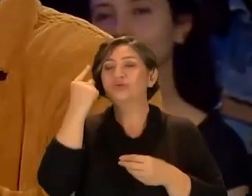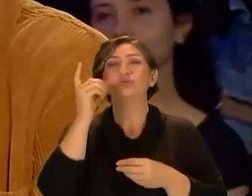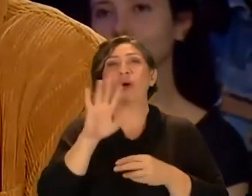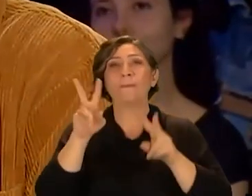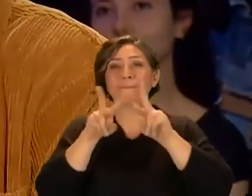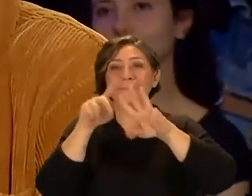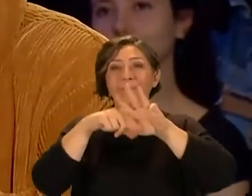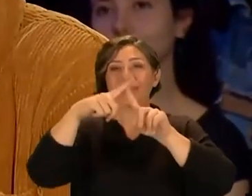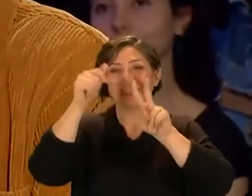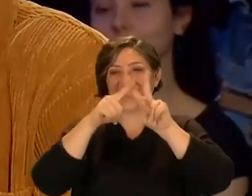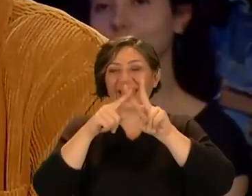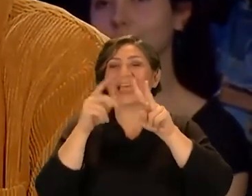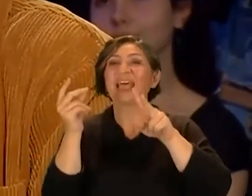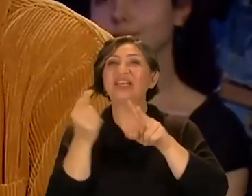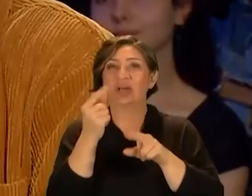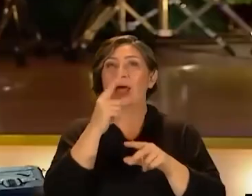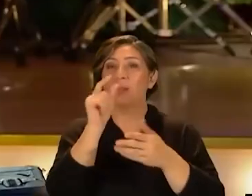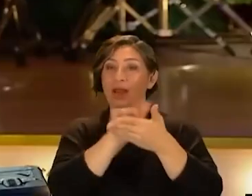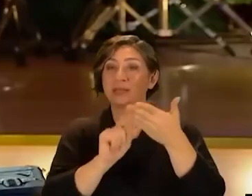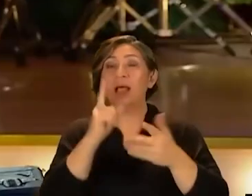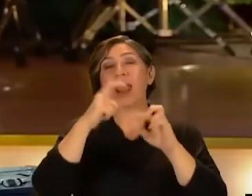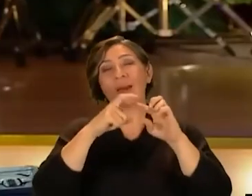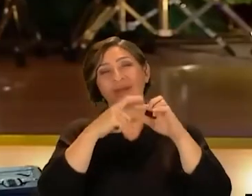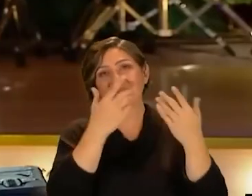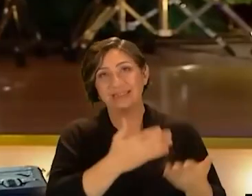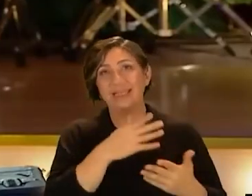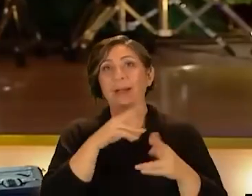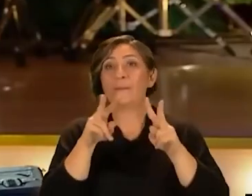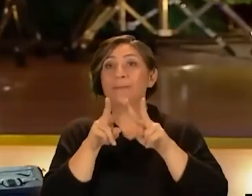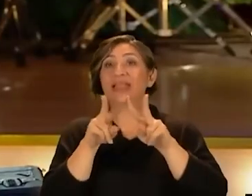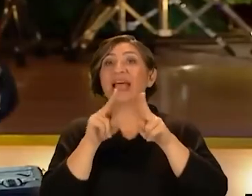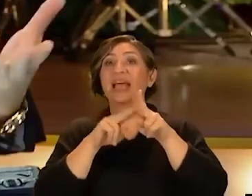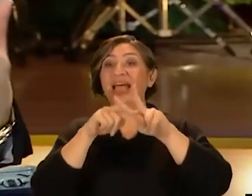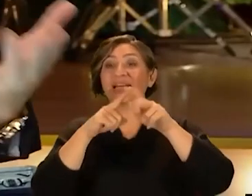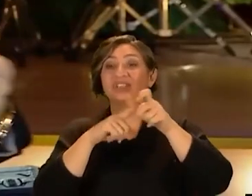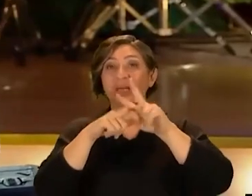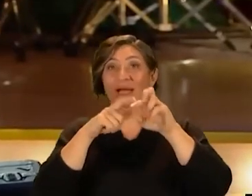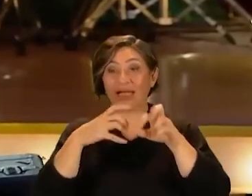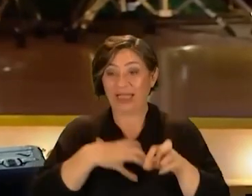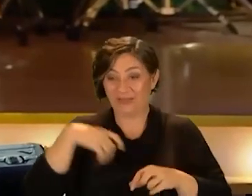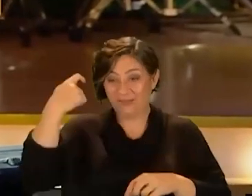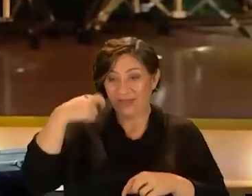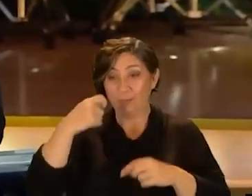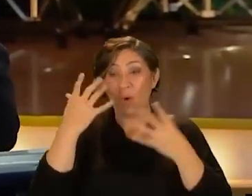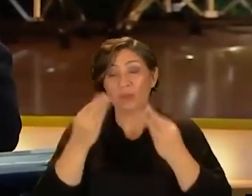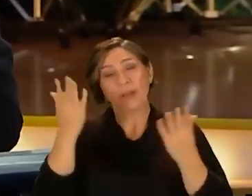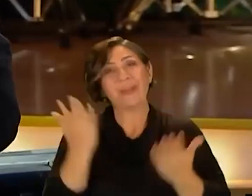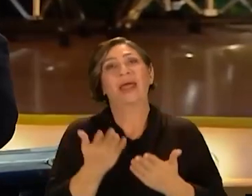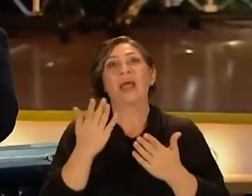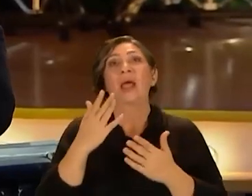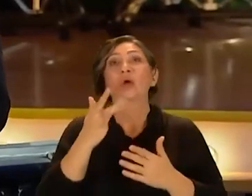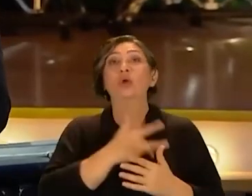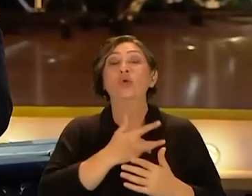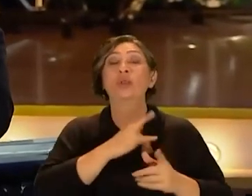düşünmüyorum Metin Kaçan yani ağır romanın yazarı Allah rahmet eylesin Metin Kaçan olarak söylüyorum kendi filmimden bahsederken de